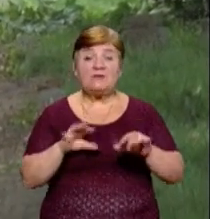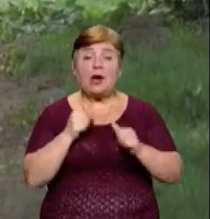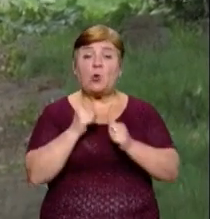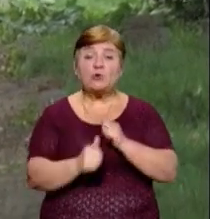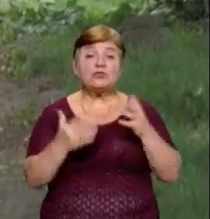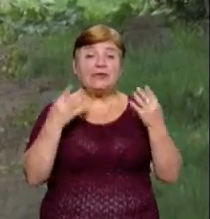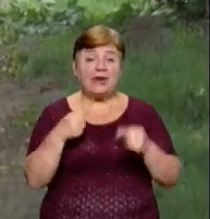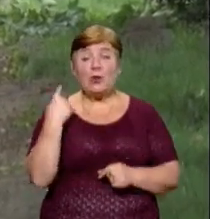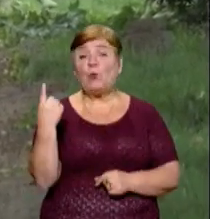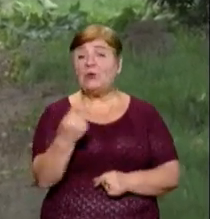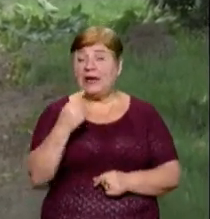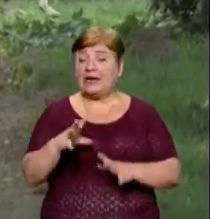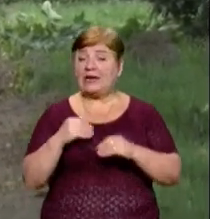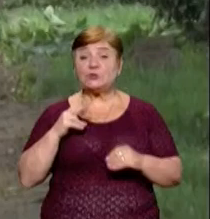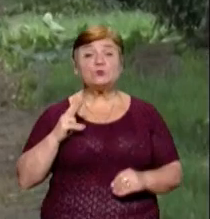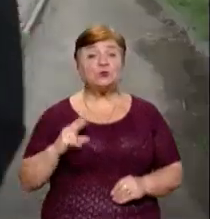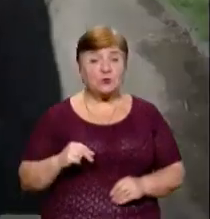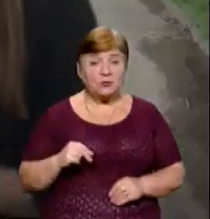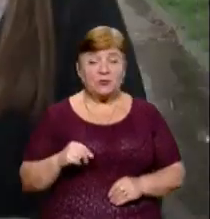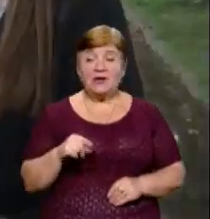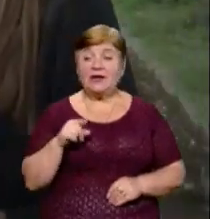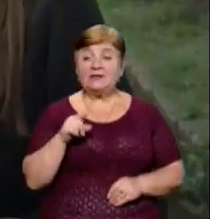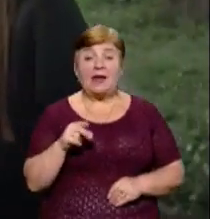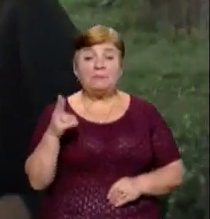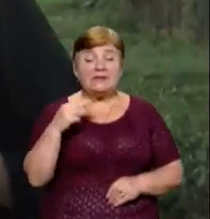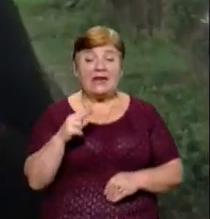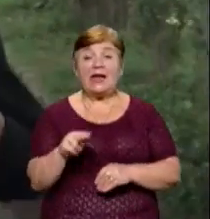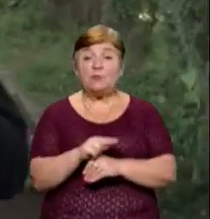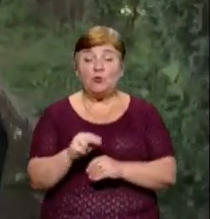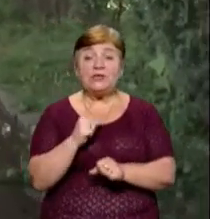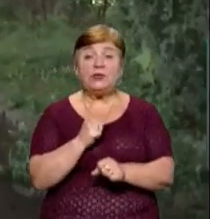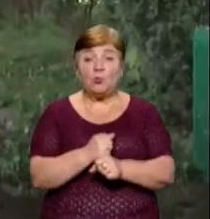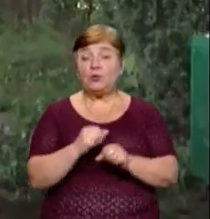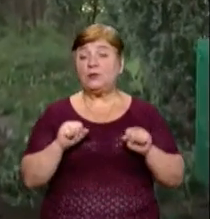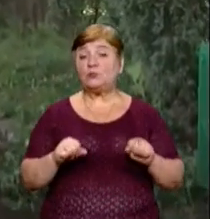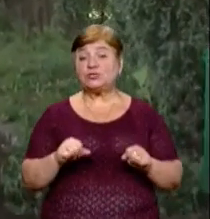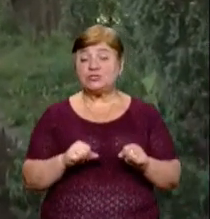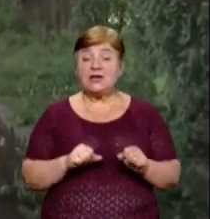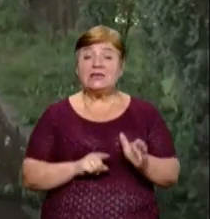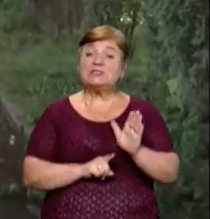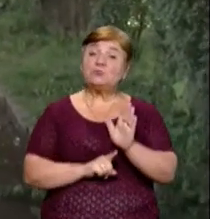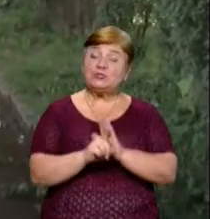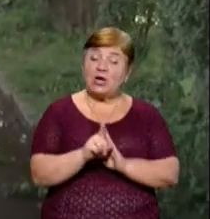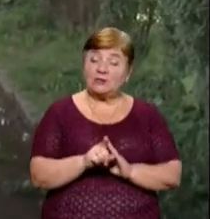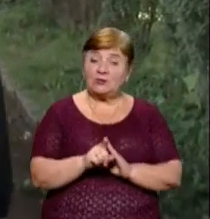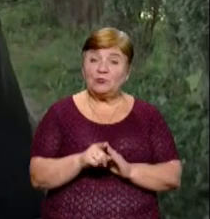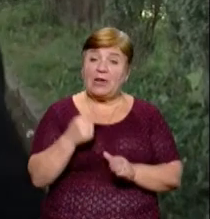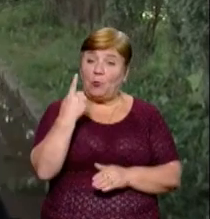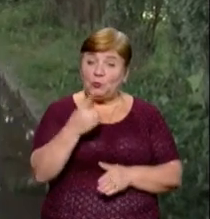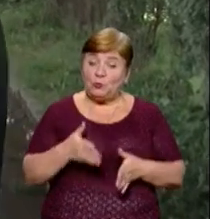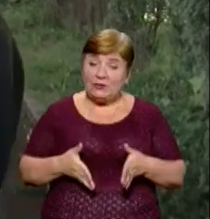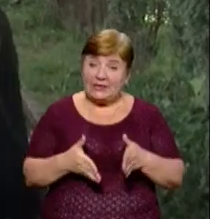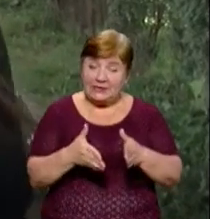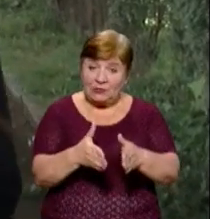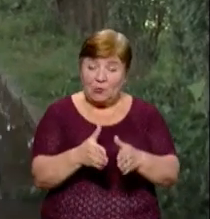щодня прогулюється тут разом із донькою. Там, ремонтні роботи, ти можеш виїхати спочатку на одну лінію, не бачити, що